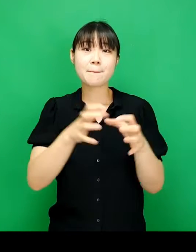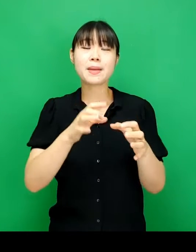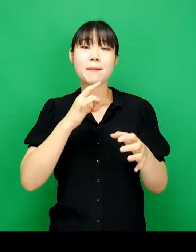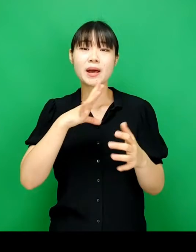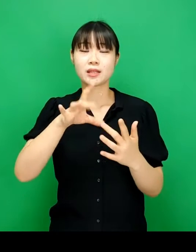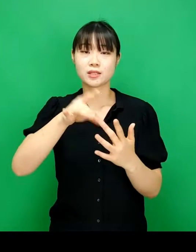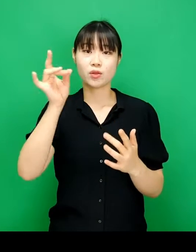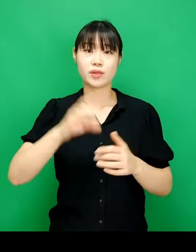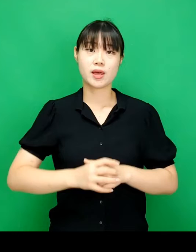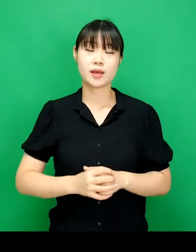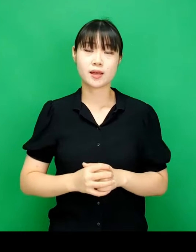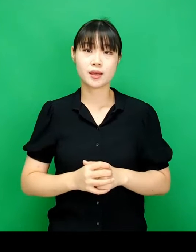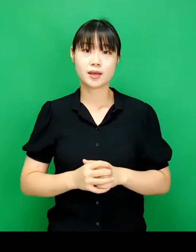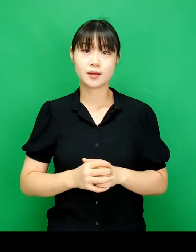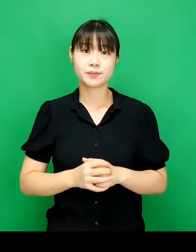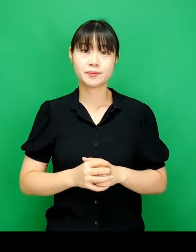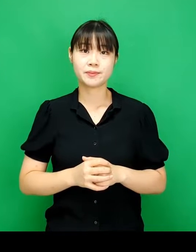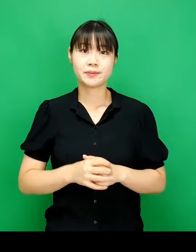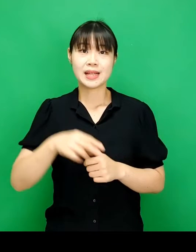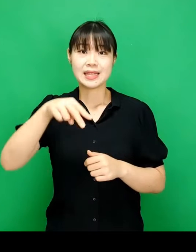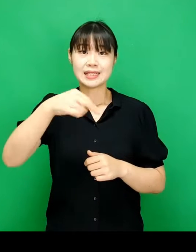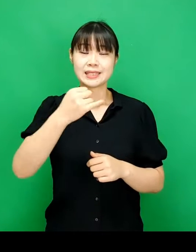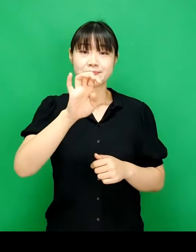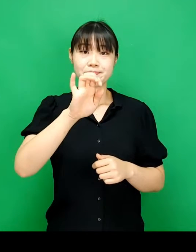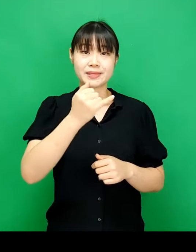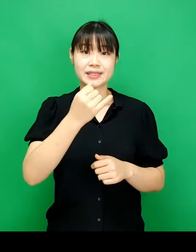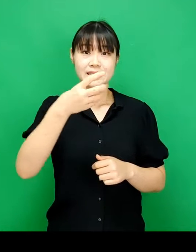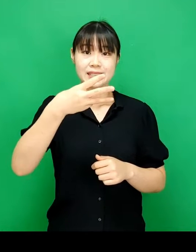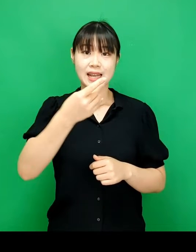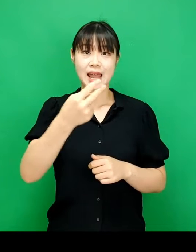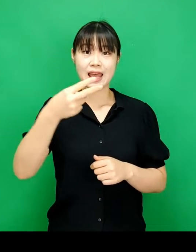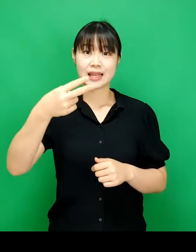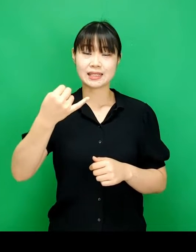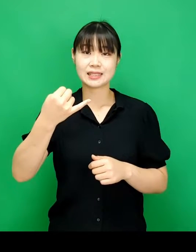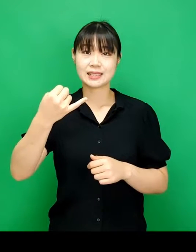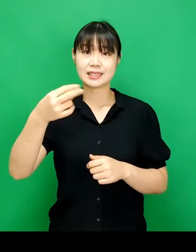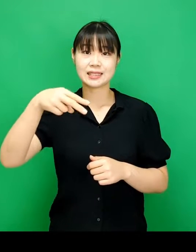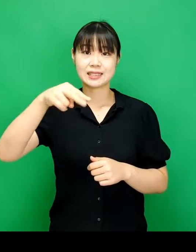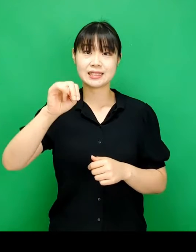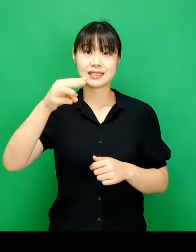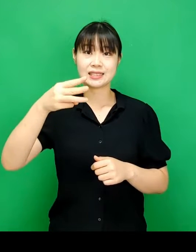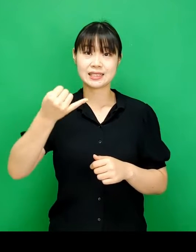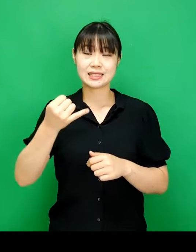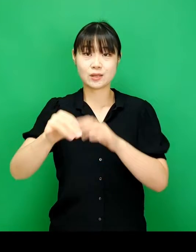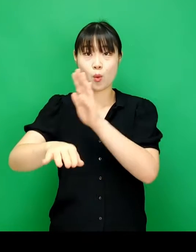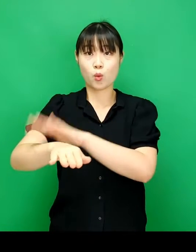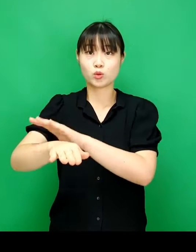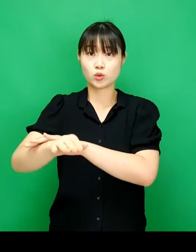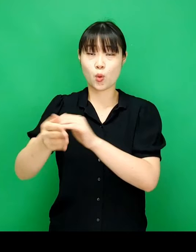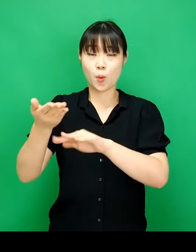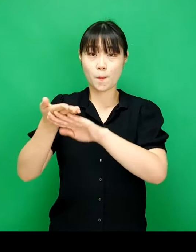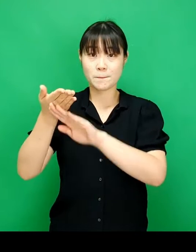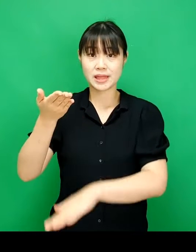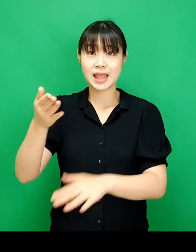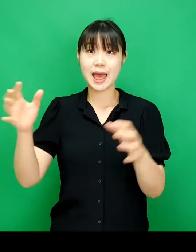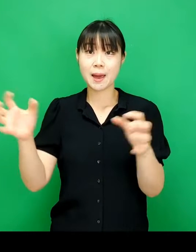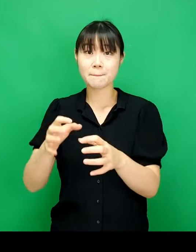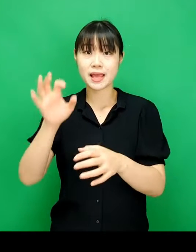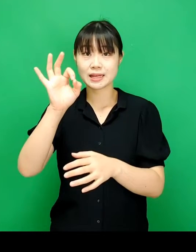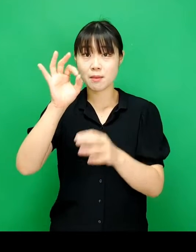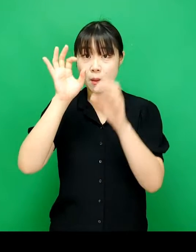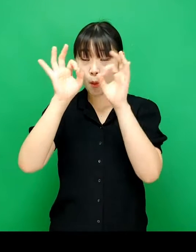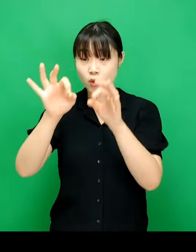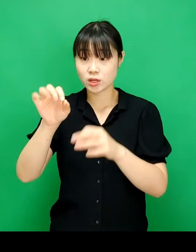기부금액 합계 부분만 선택됐습니다 스프레드 시트 오른쪽 하단에 합계